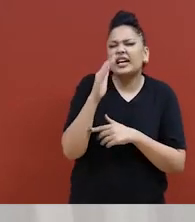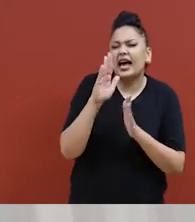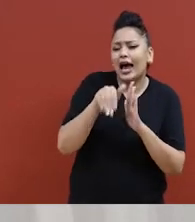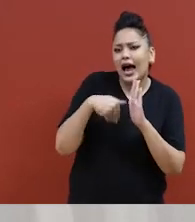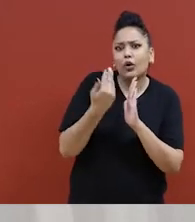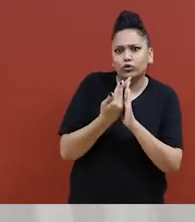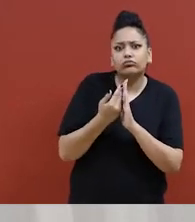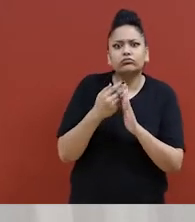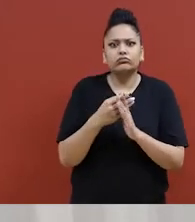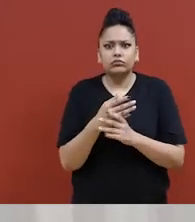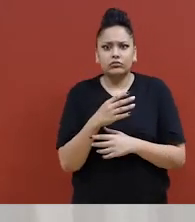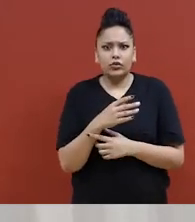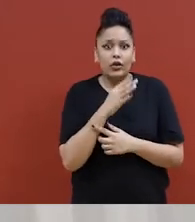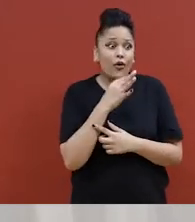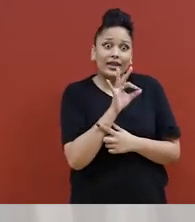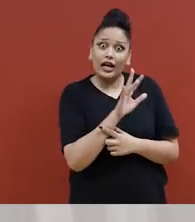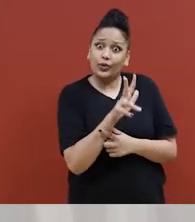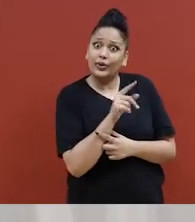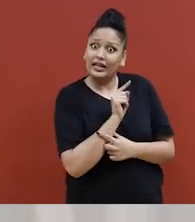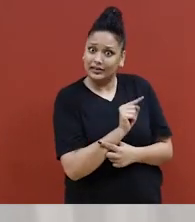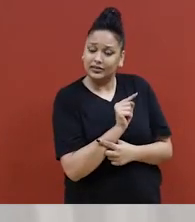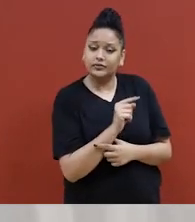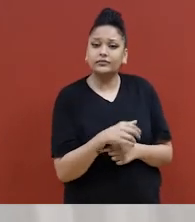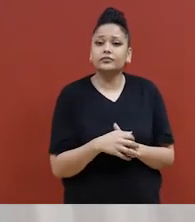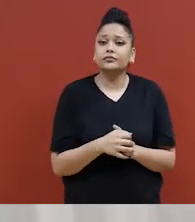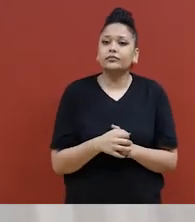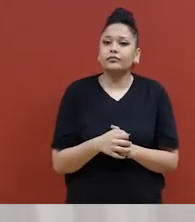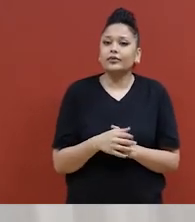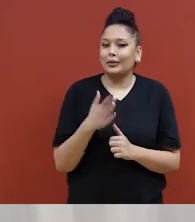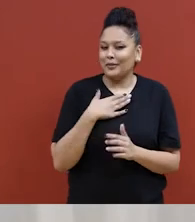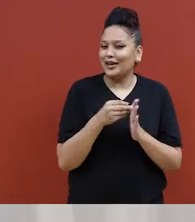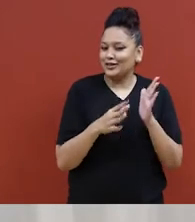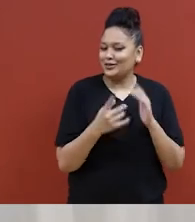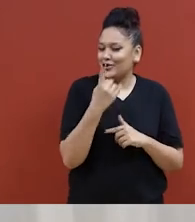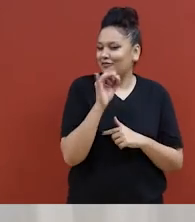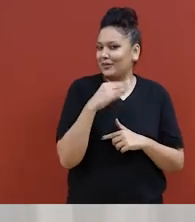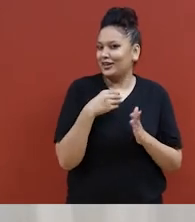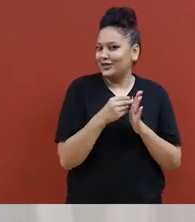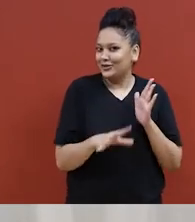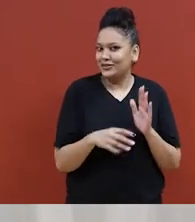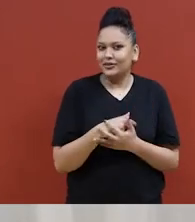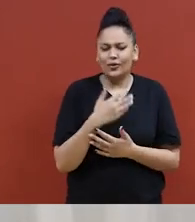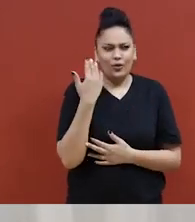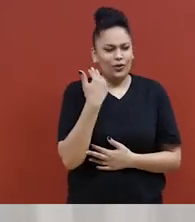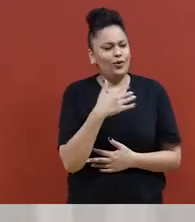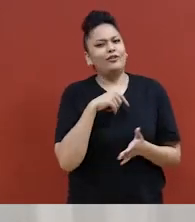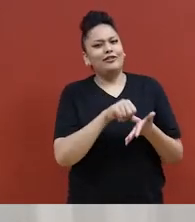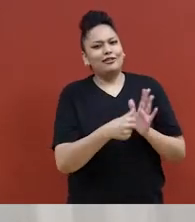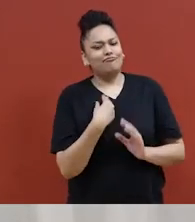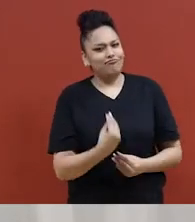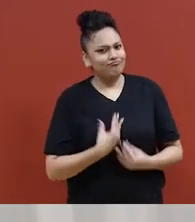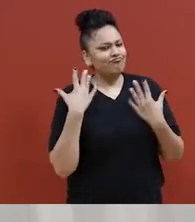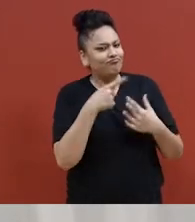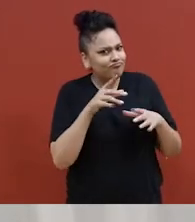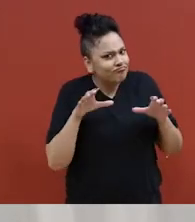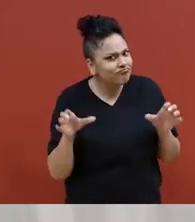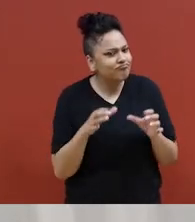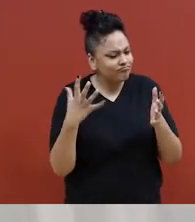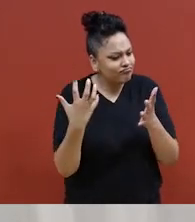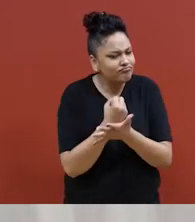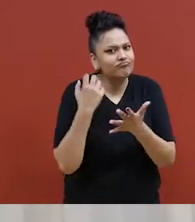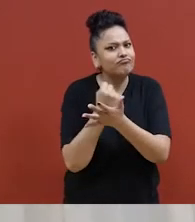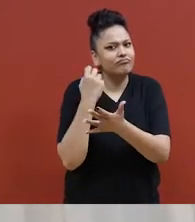terminé le cours de base de 15 heures avait 93 ans. C'était mon étudiante. Vous auriez dû la voir.